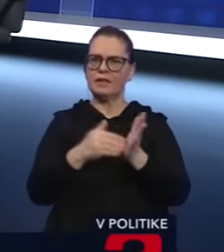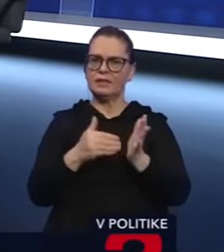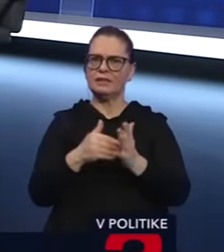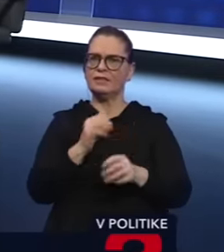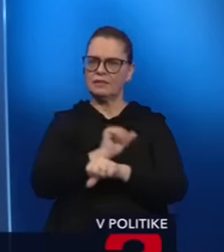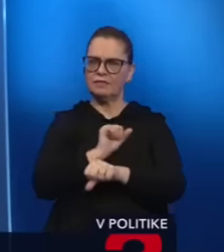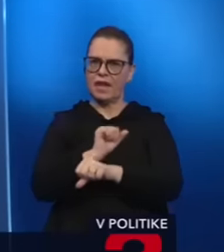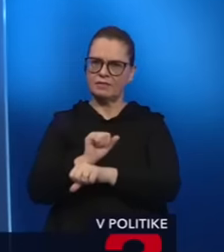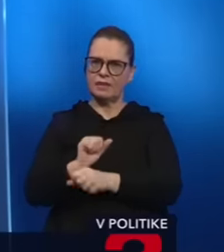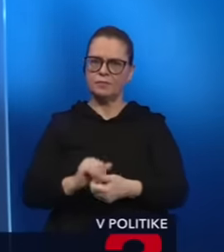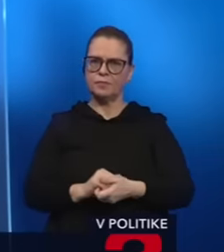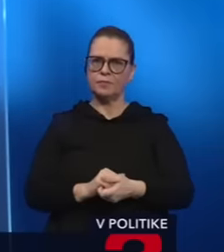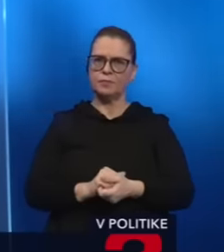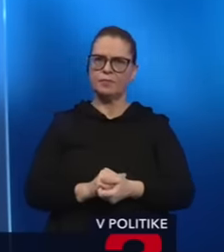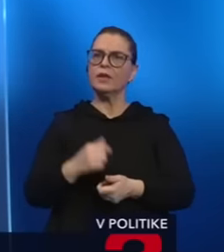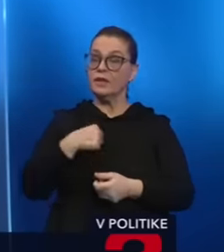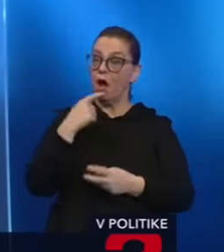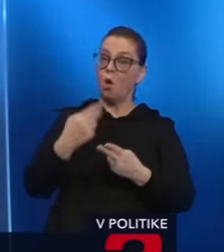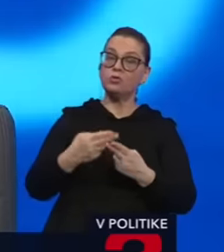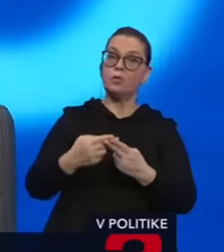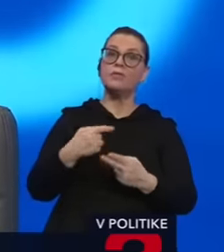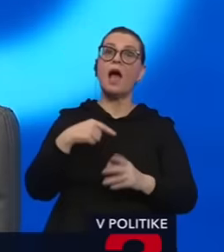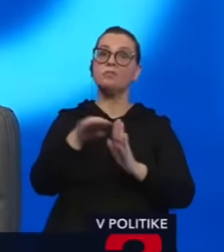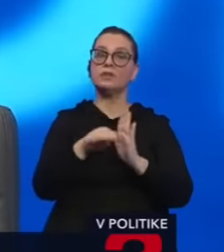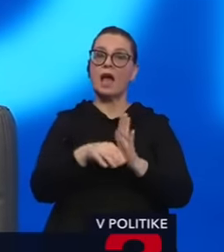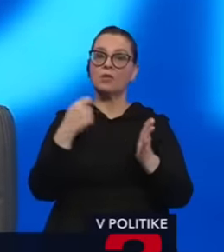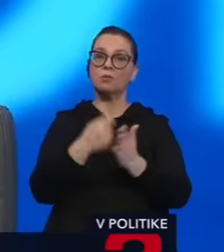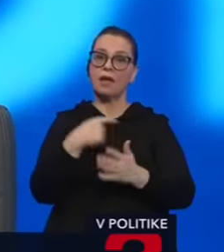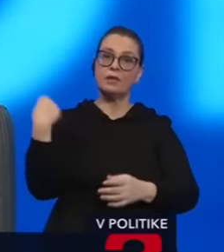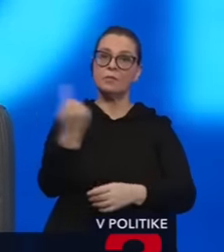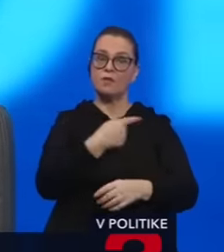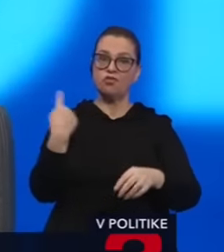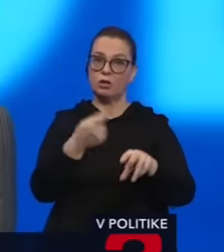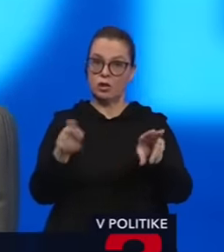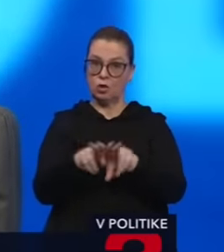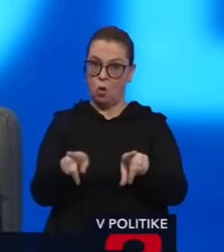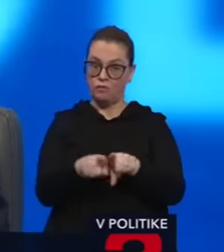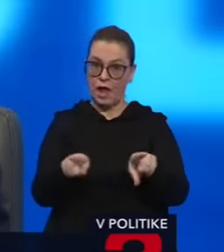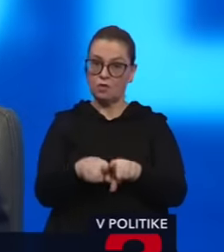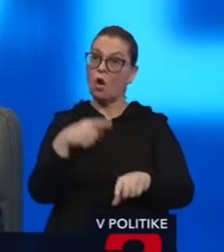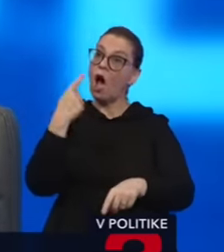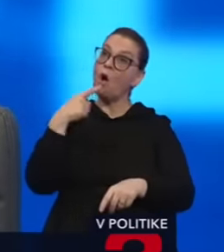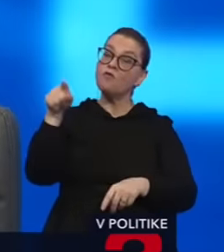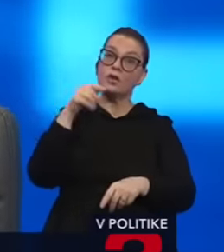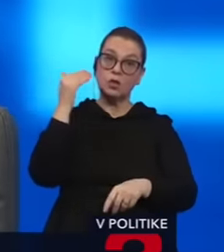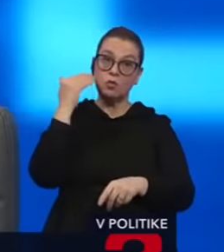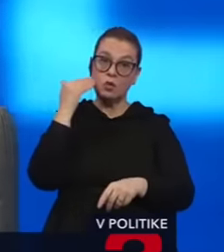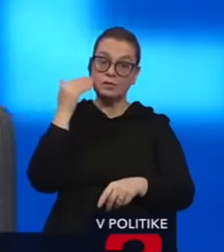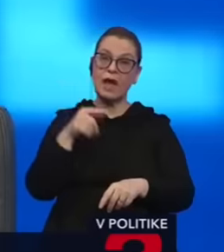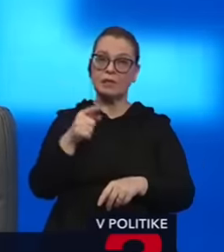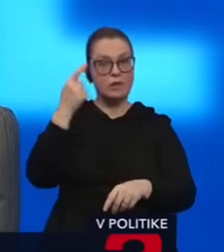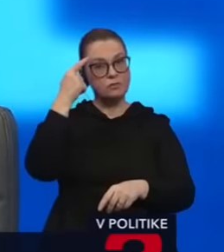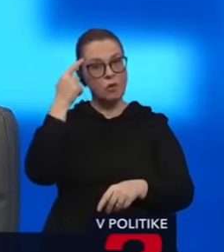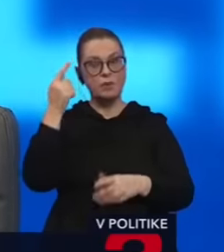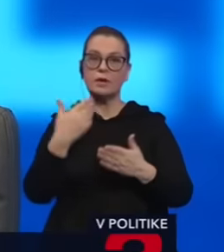Odpovieme na to, pán minister. Viete, čo je pre mňa dôležité? Aby zákony platili pre všetkých rovnako. A keď už spomínate teda Spojené štáty americké, tak si